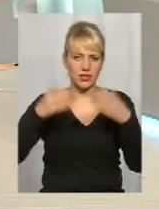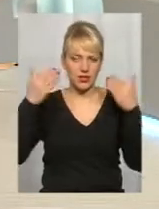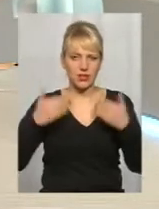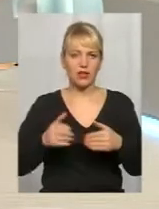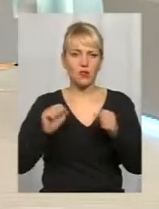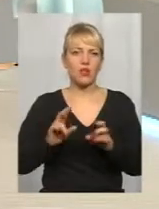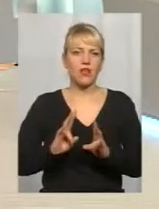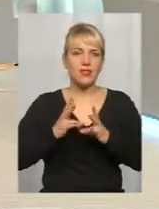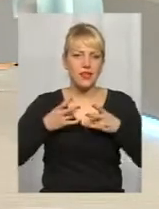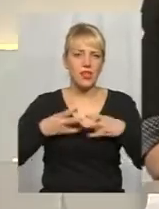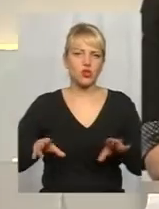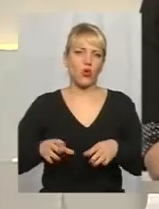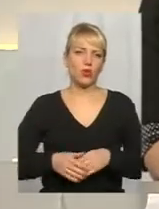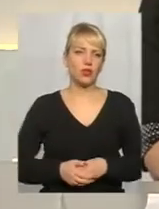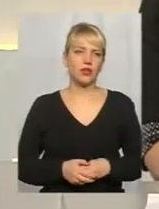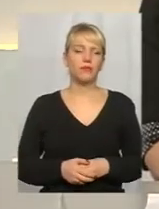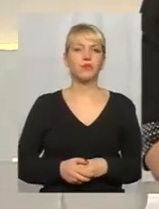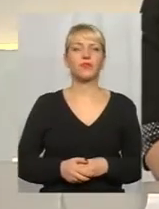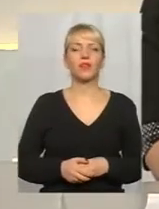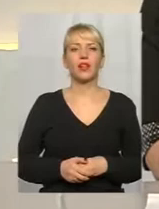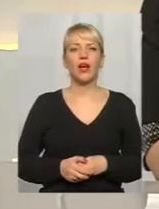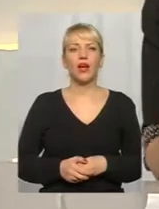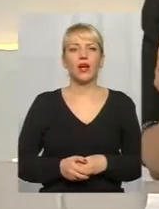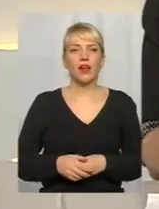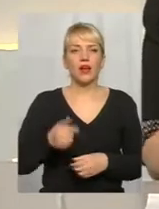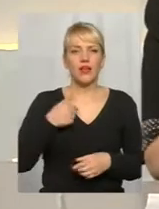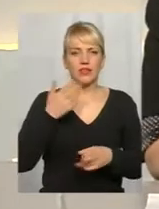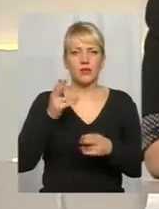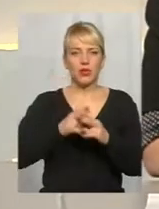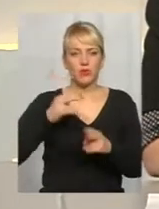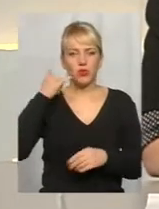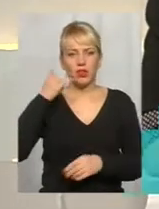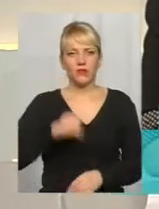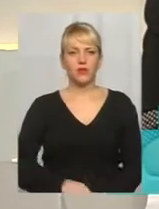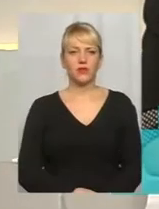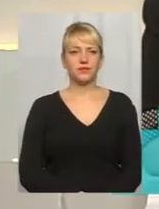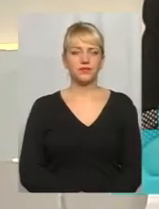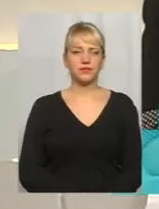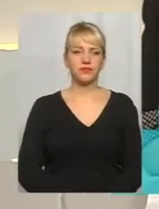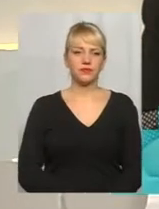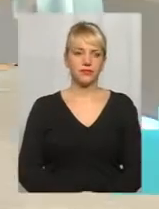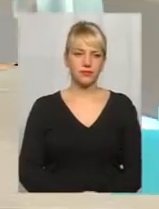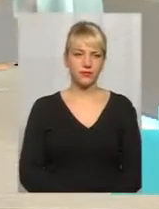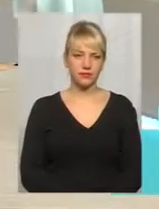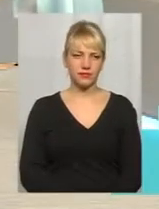с этим надо быть аккуратно. Я вас пробью, по неглядам, у нас є на зв'язку глядач, давайте почуємо його питання. Добрый вечер.